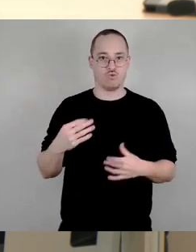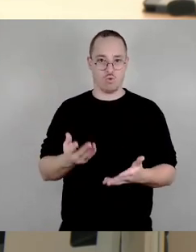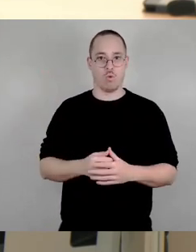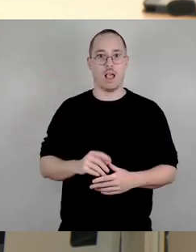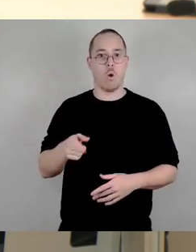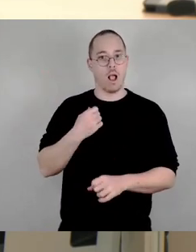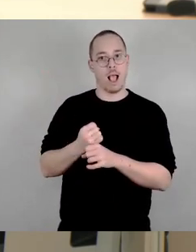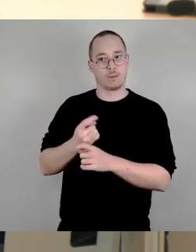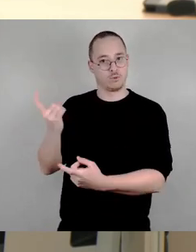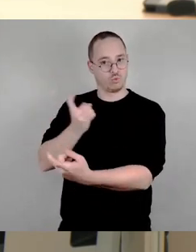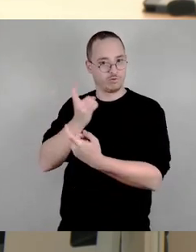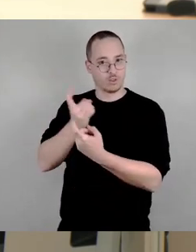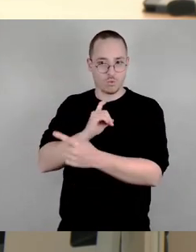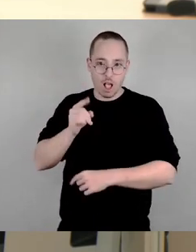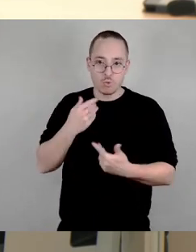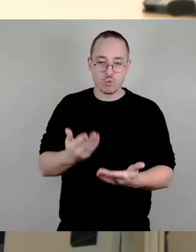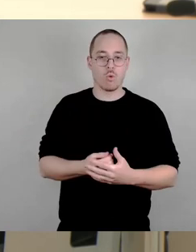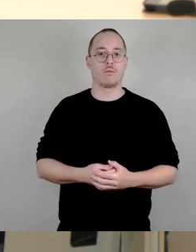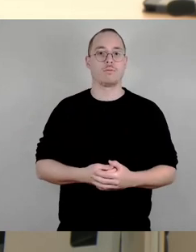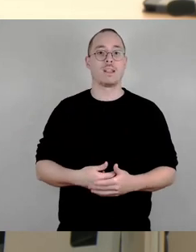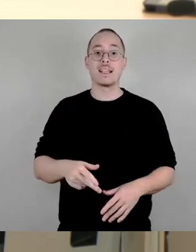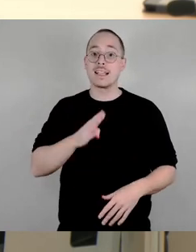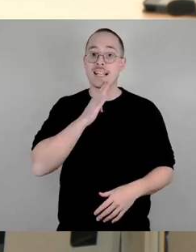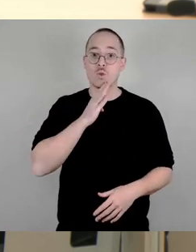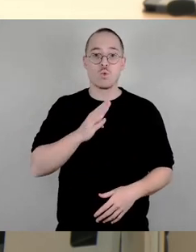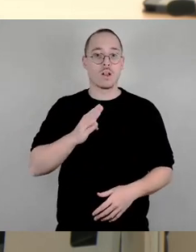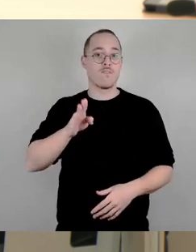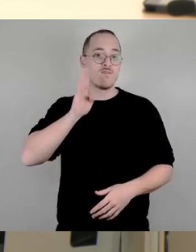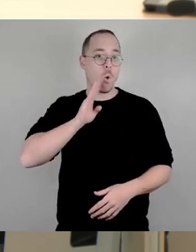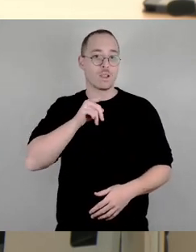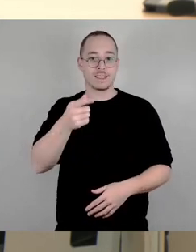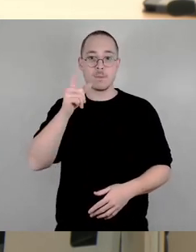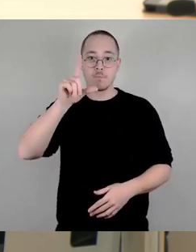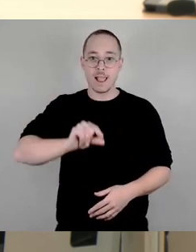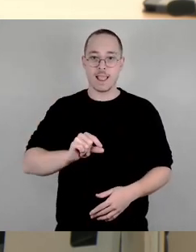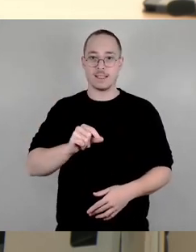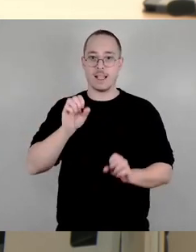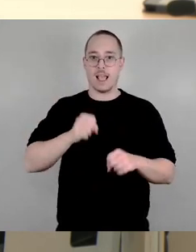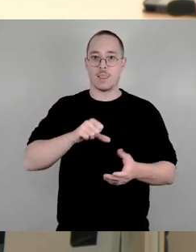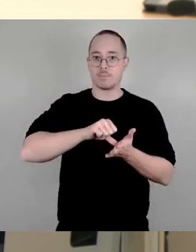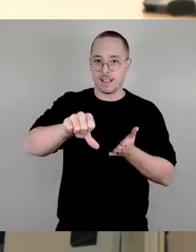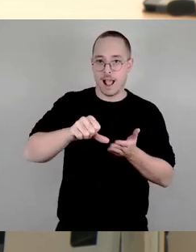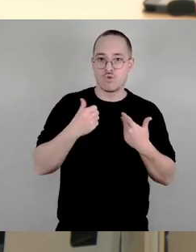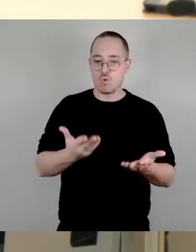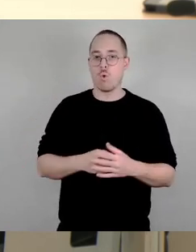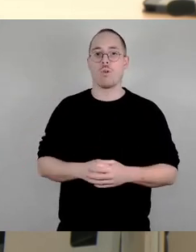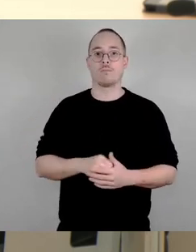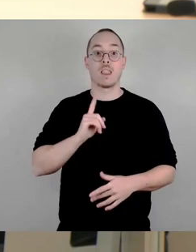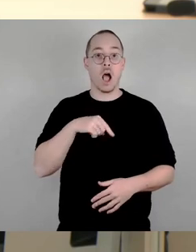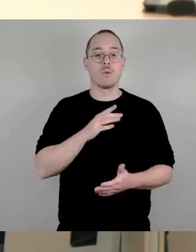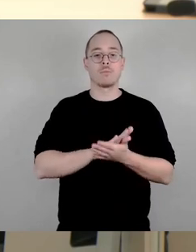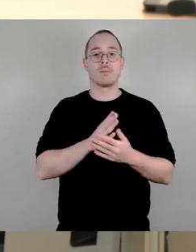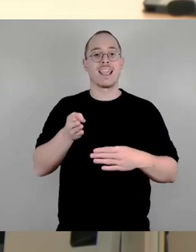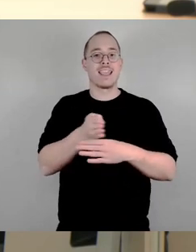Ausreichend bezahlbarer Wohnungen ist genauso ein wichtiger Faktor für die Standortqualität Dresdens. Und eine leistungsfähige, interkulturell und